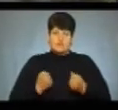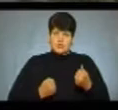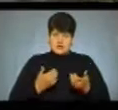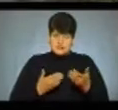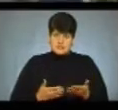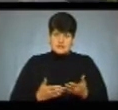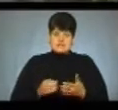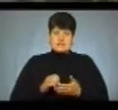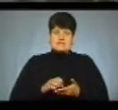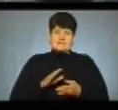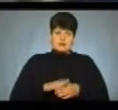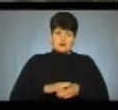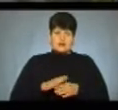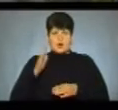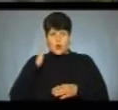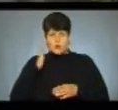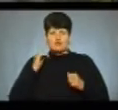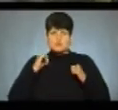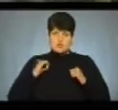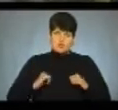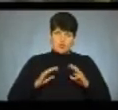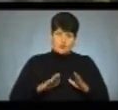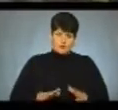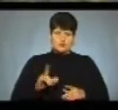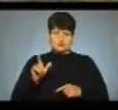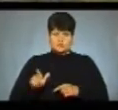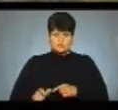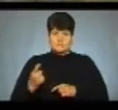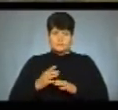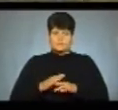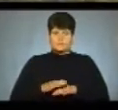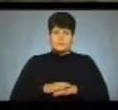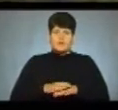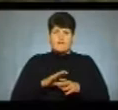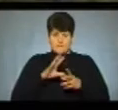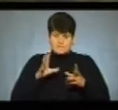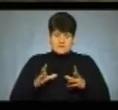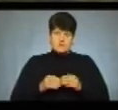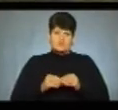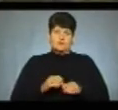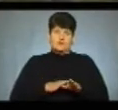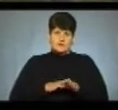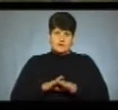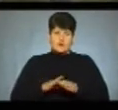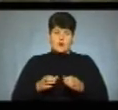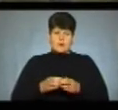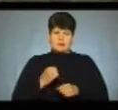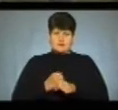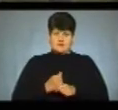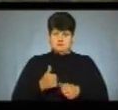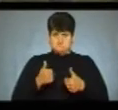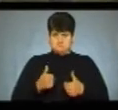зафіксувати голову, заспокоїти пацієнтку в першу очередь. Команда в цілому впоралася. Команда працювала злагоджено.